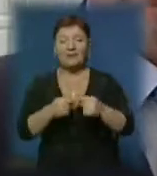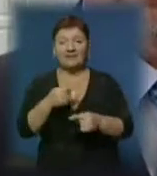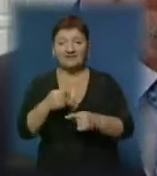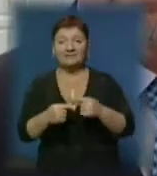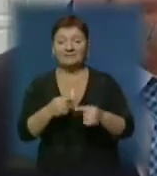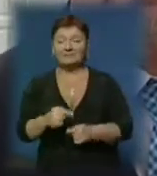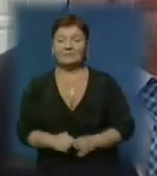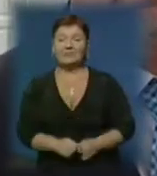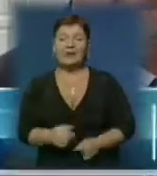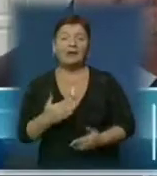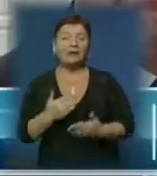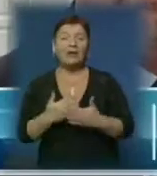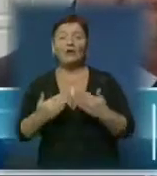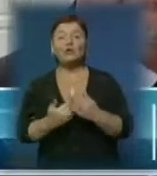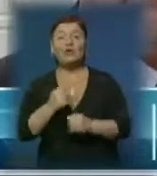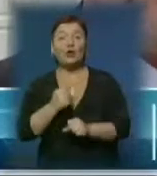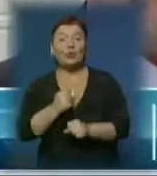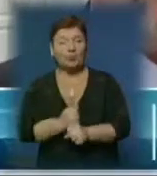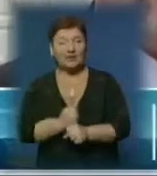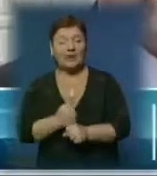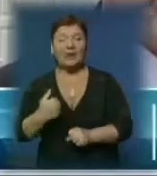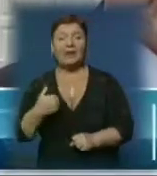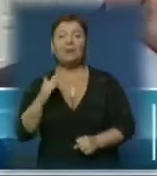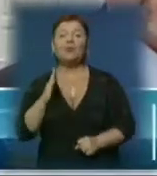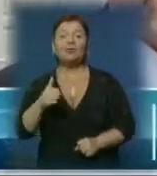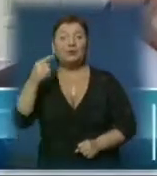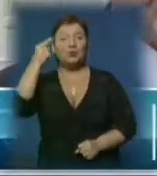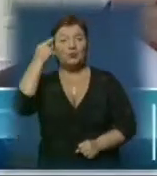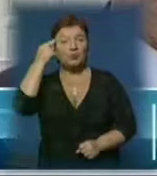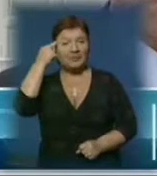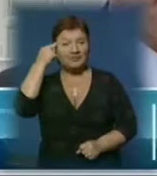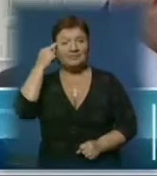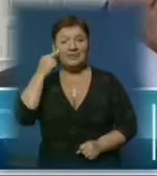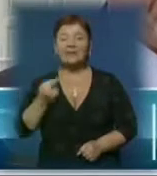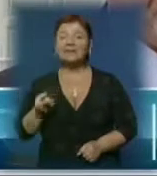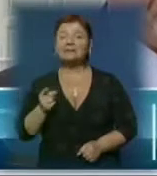абсолютно нові автори, нові роботи. І ми будемо думати над тим, що